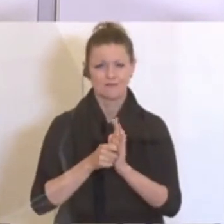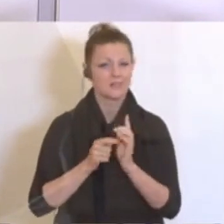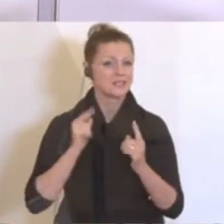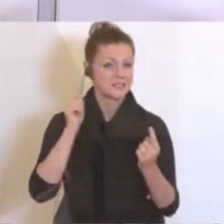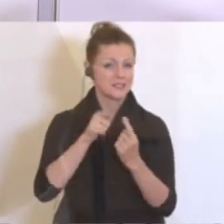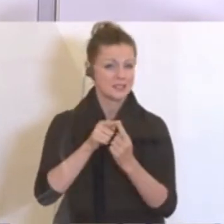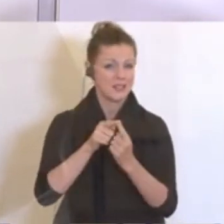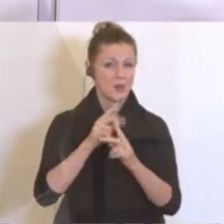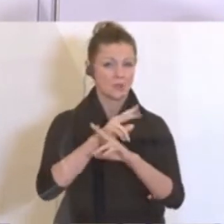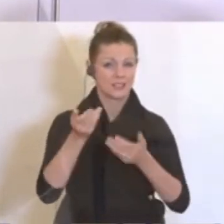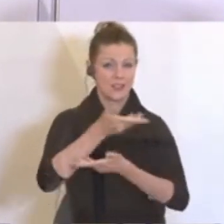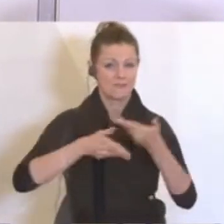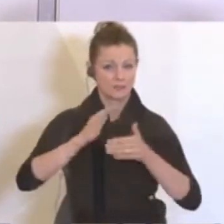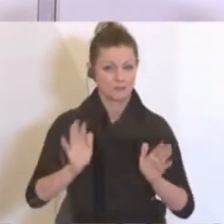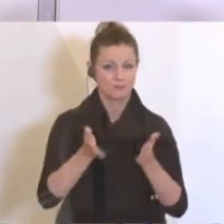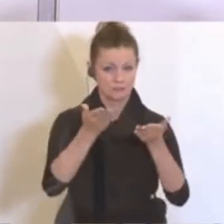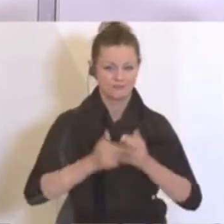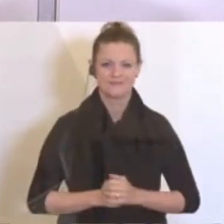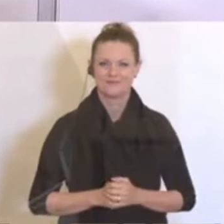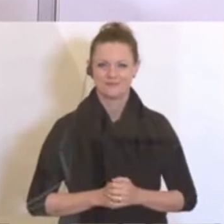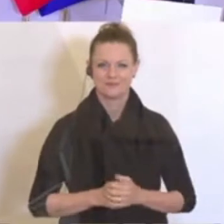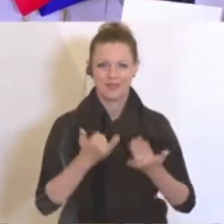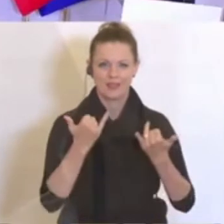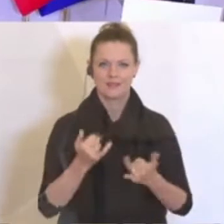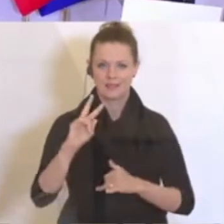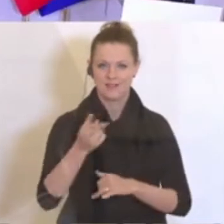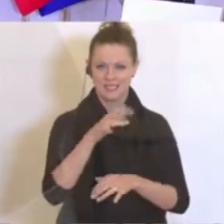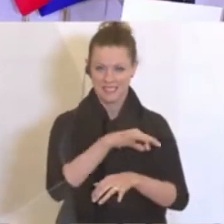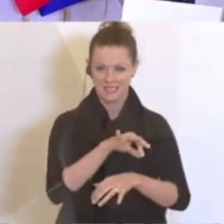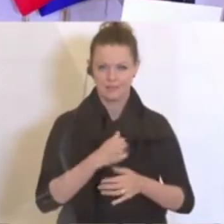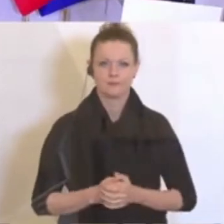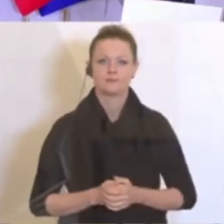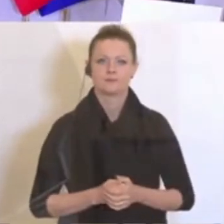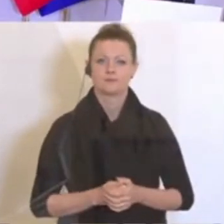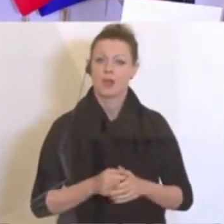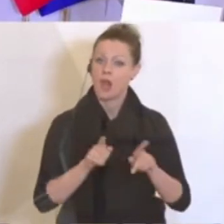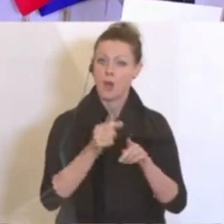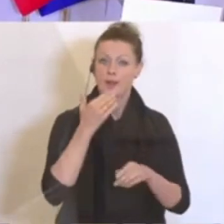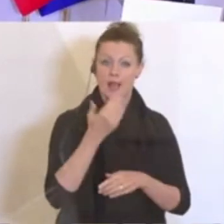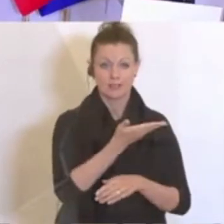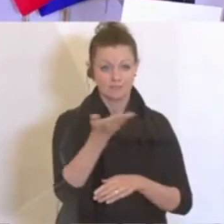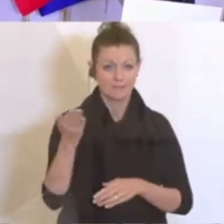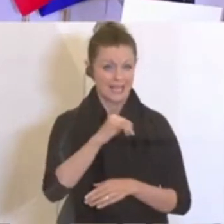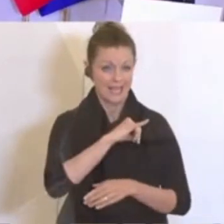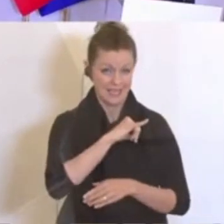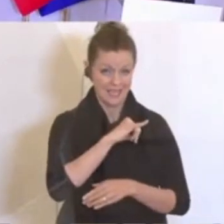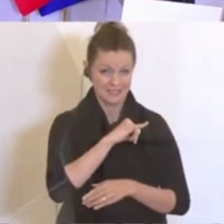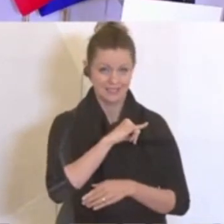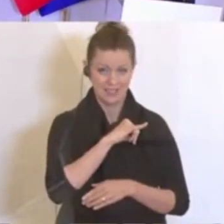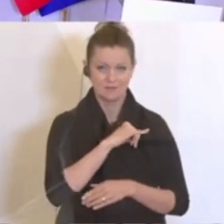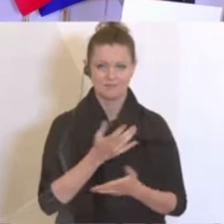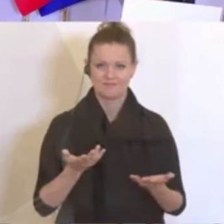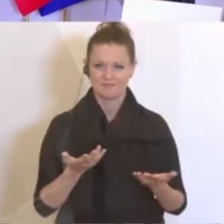beleben. Vielen Dank. Vielen Dank, Herr Bundeskanzler. Herr Vizekanzler, bitteschön. Ja, danke auch, besonders für Ihr Interesse in aller